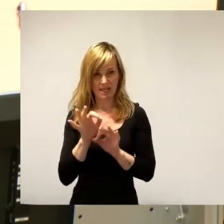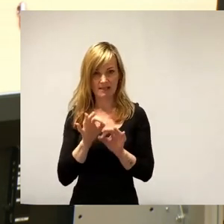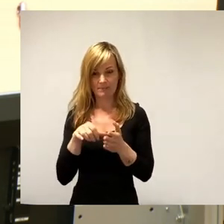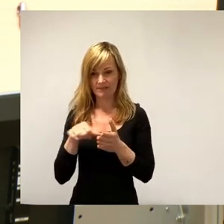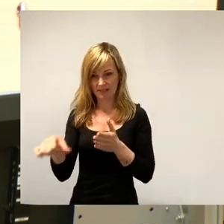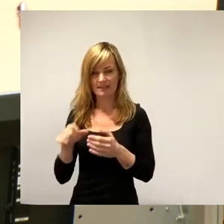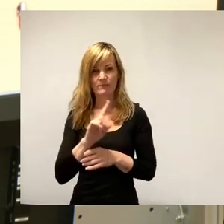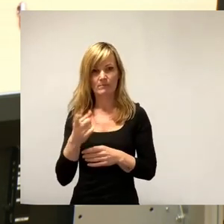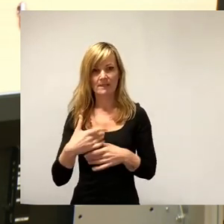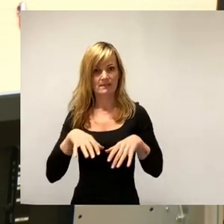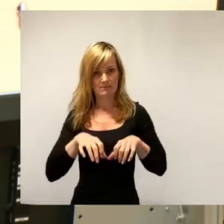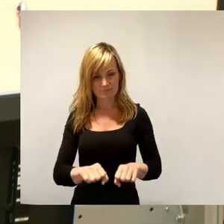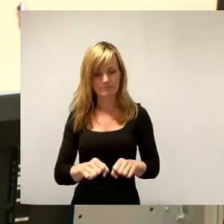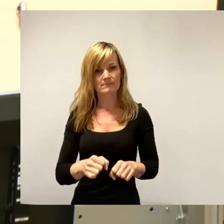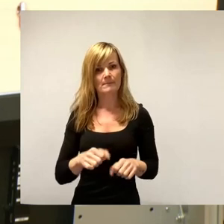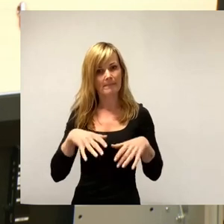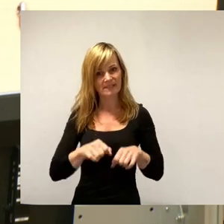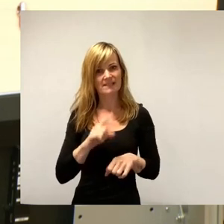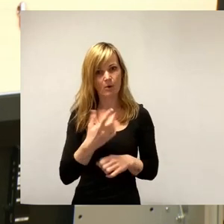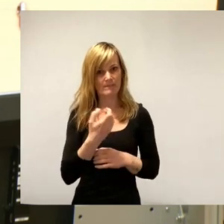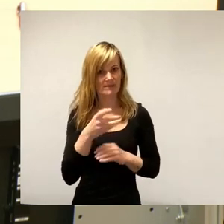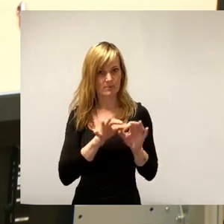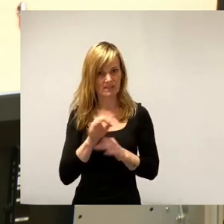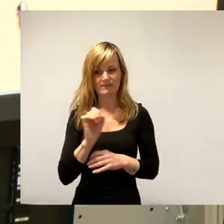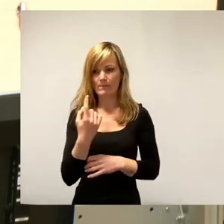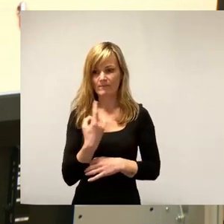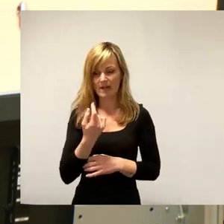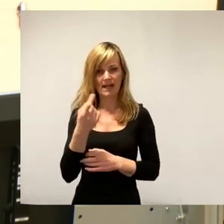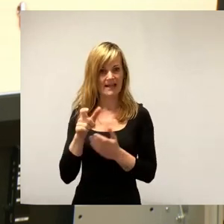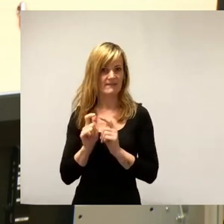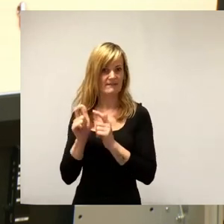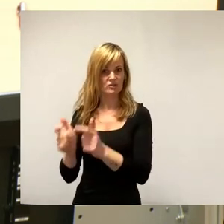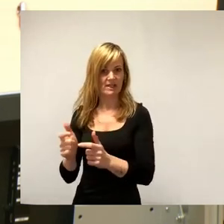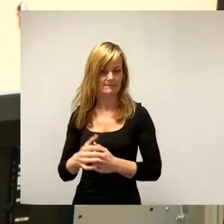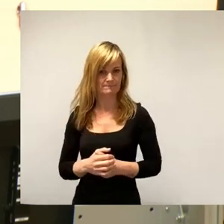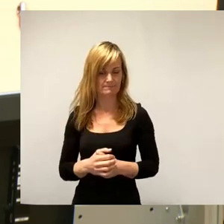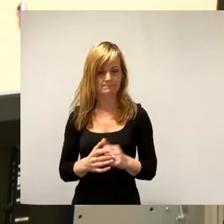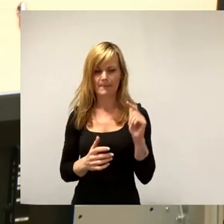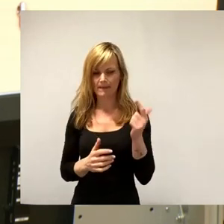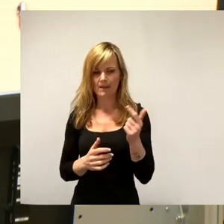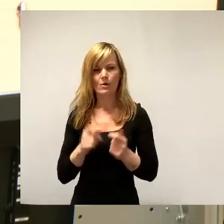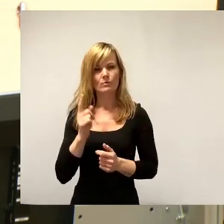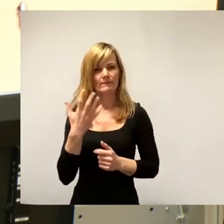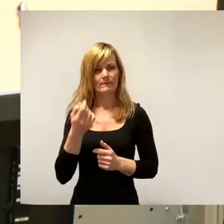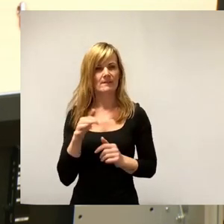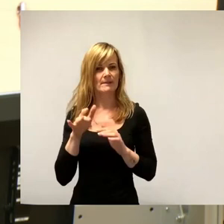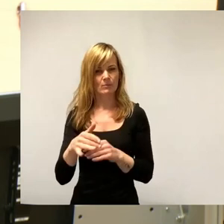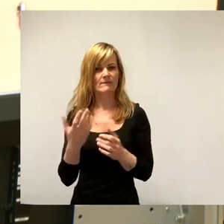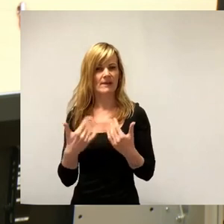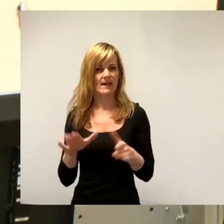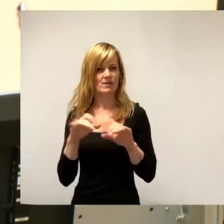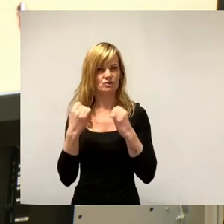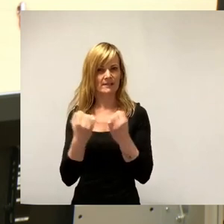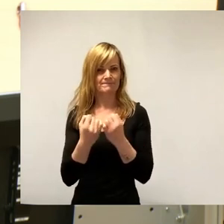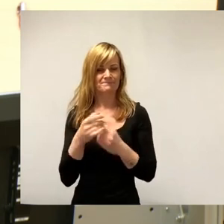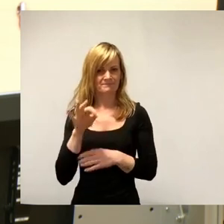Warum verschenken wir Geld? Zweitens, 150 Millionen vom Freistaat, 50 Millionen von der Stadt Dresden für